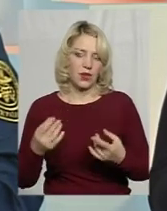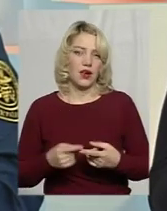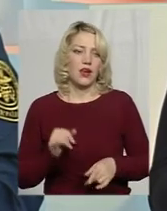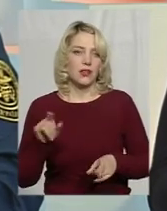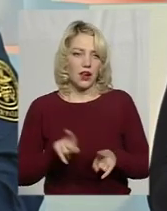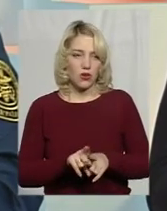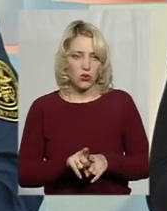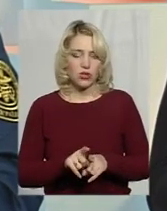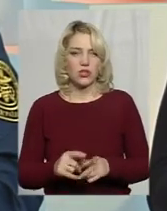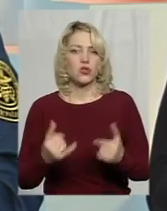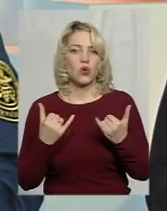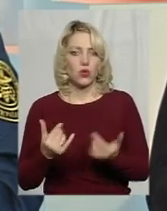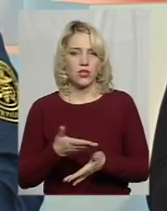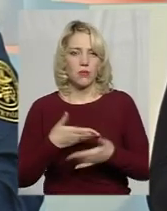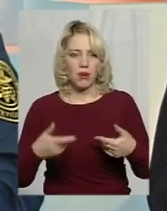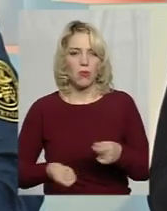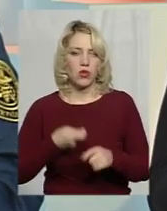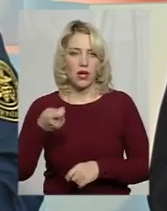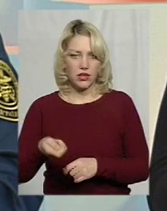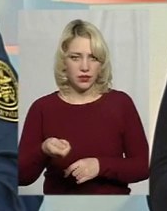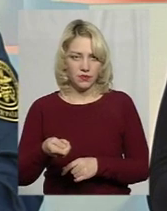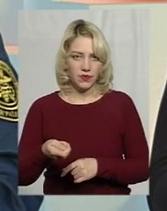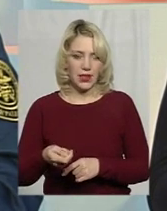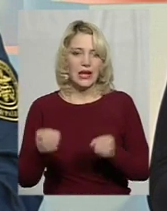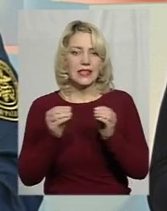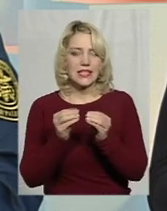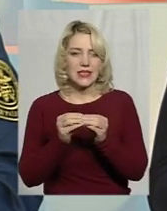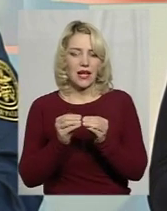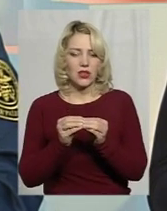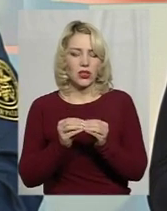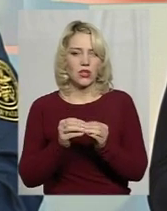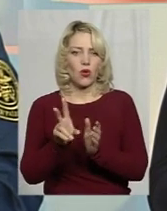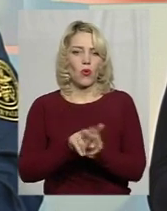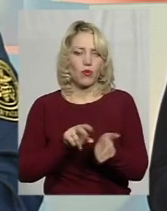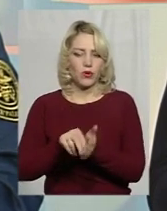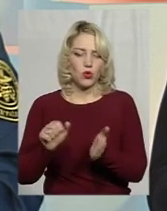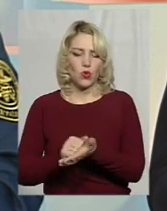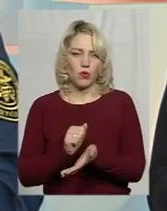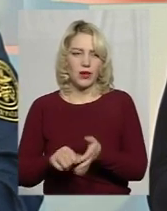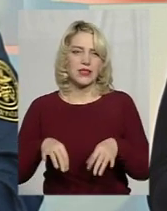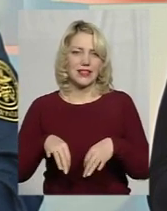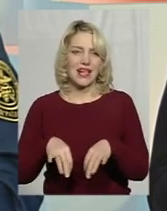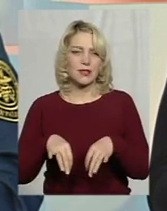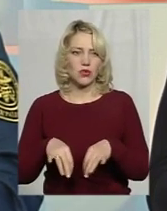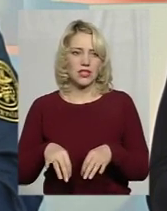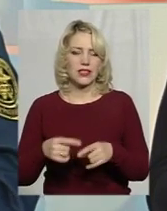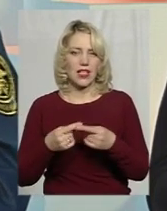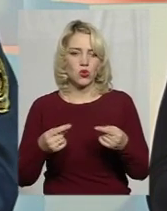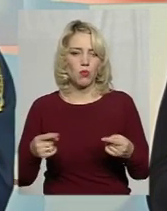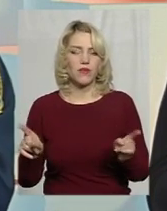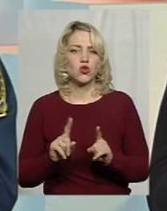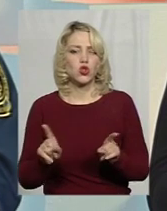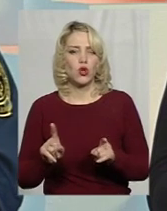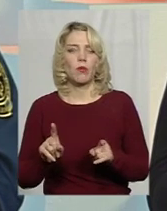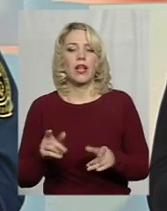Також сьогодні ми подали з десяток копій документів транспортних засобів, щоб нам